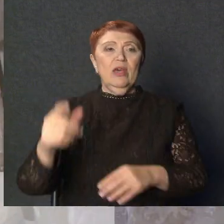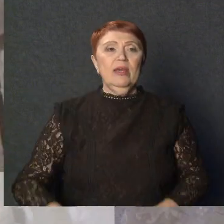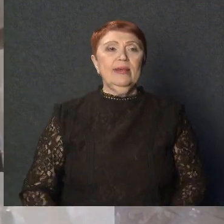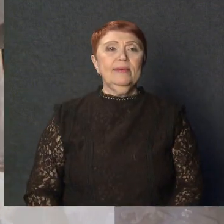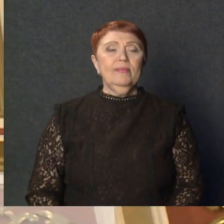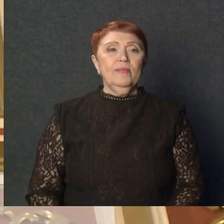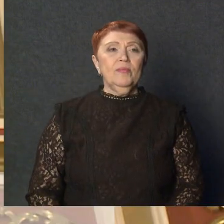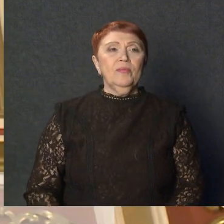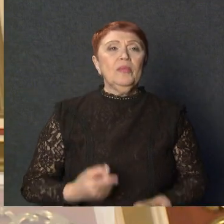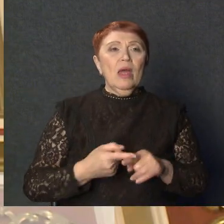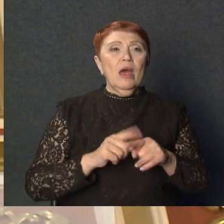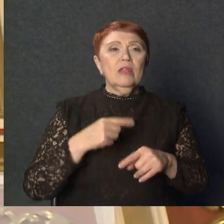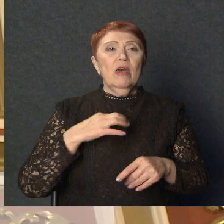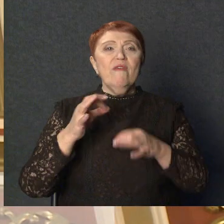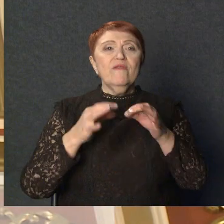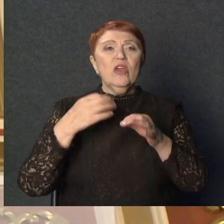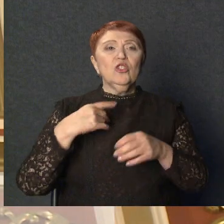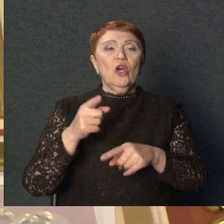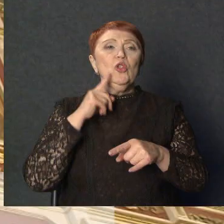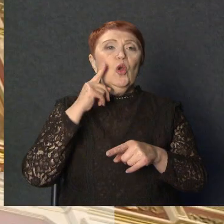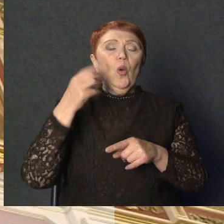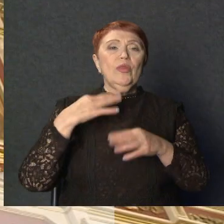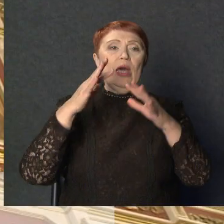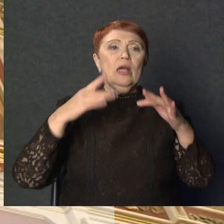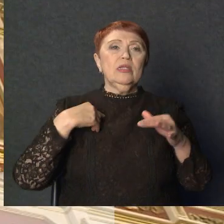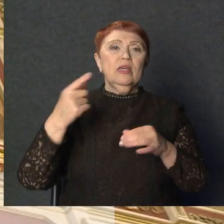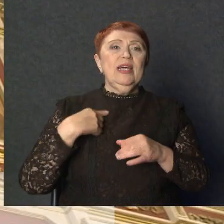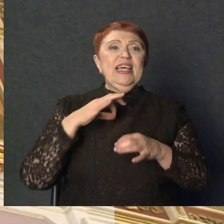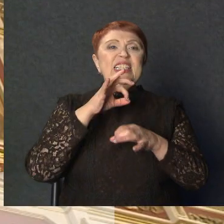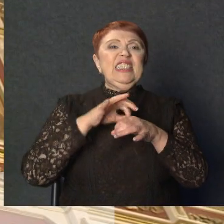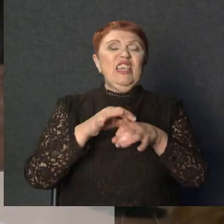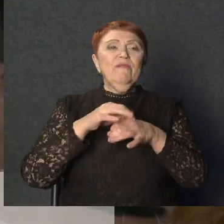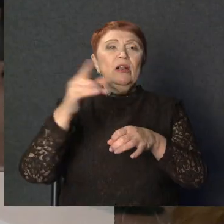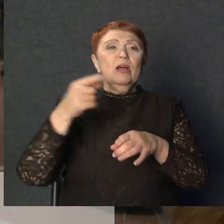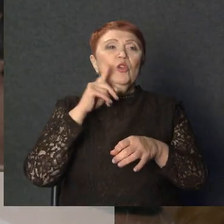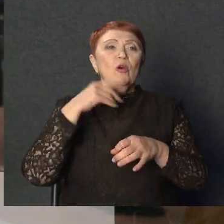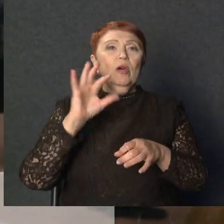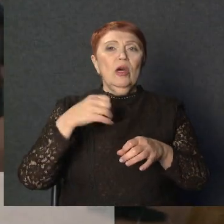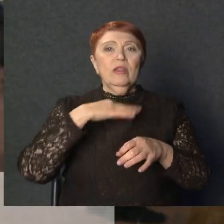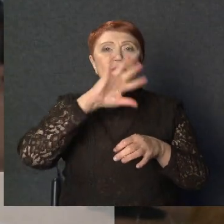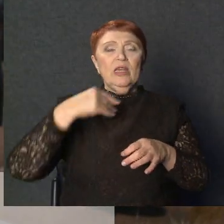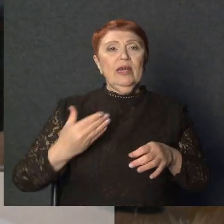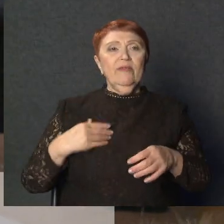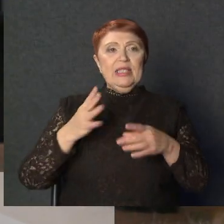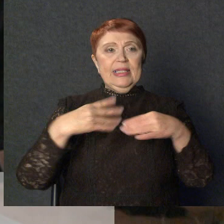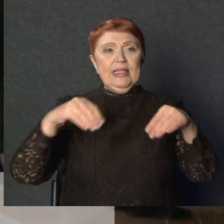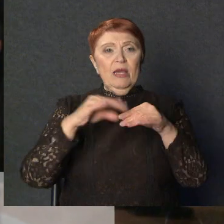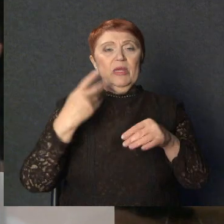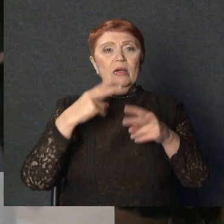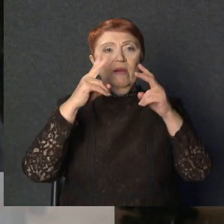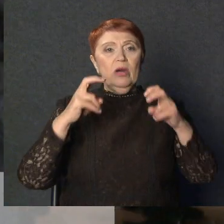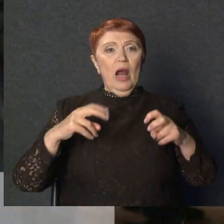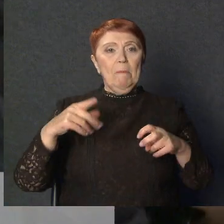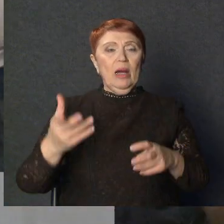– это вечно зелёное растение, символ вечной жизни. Это всегда есть не только в семьях, но и в храмах, конечно, это